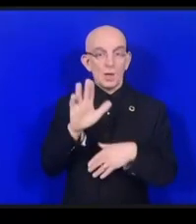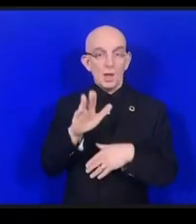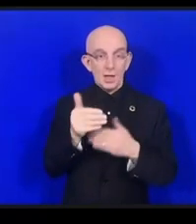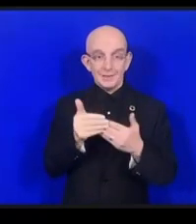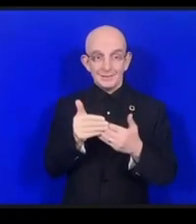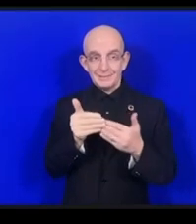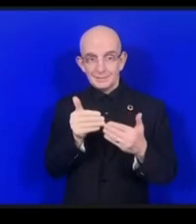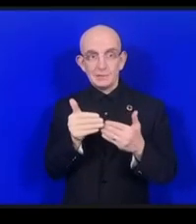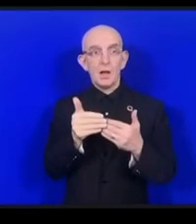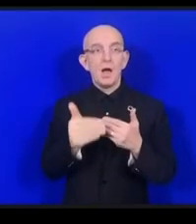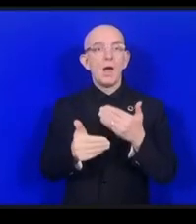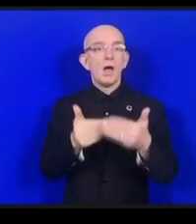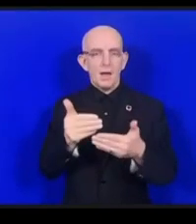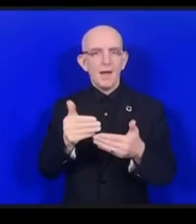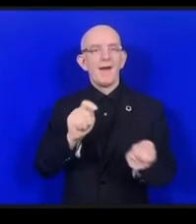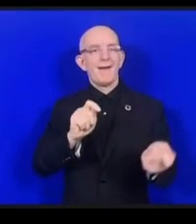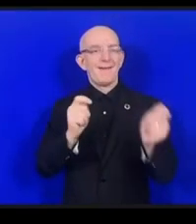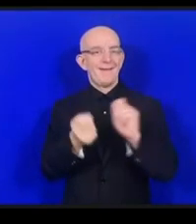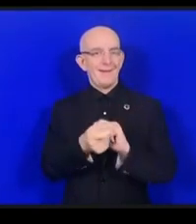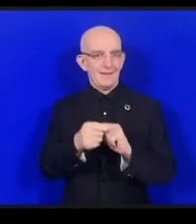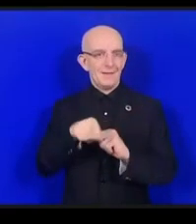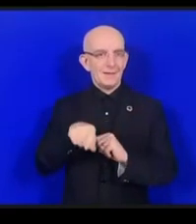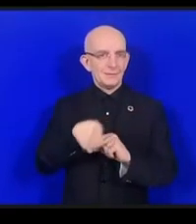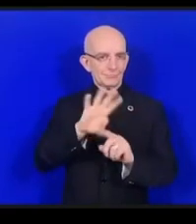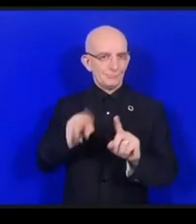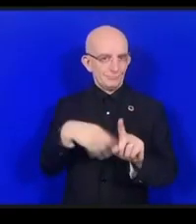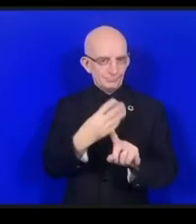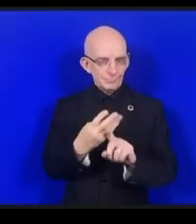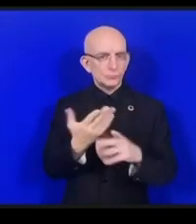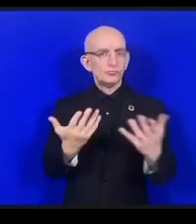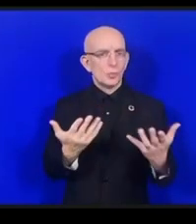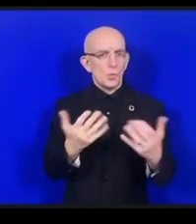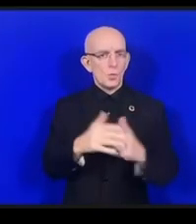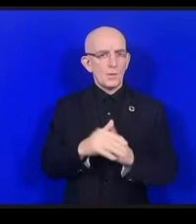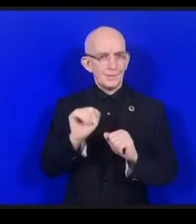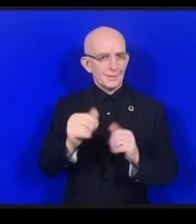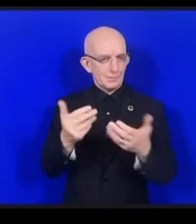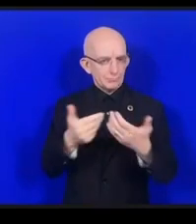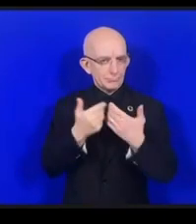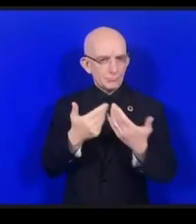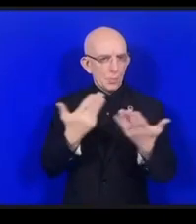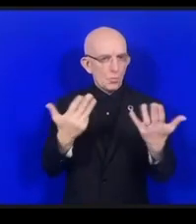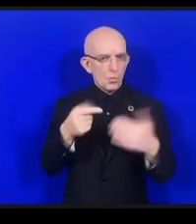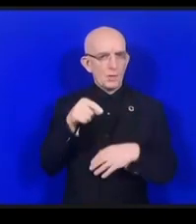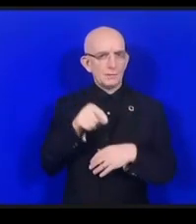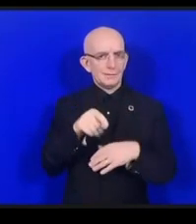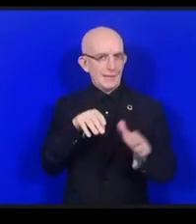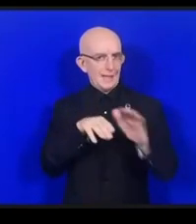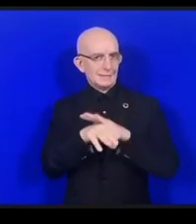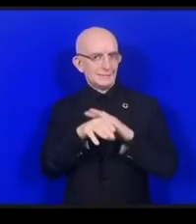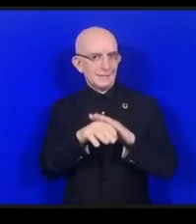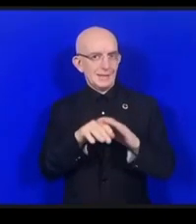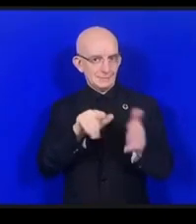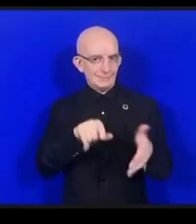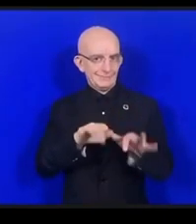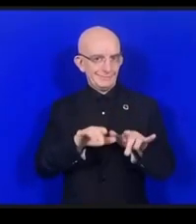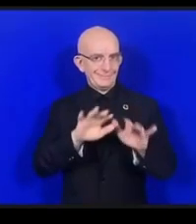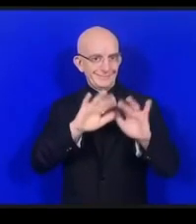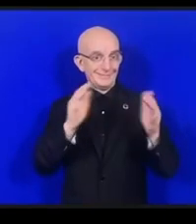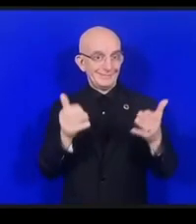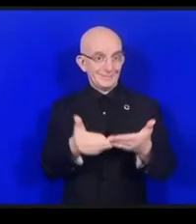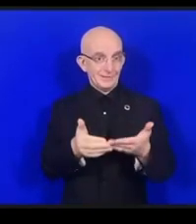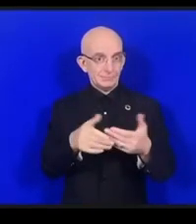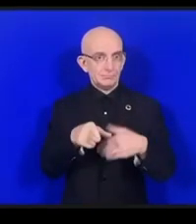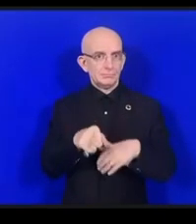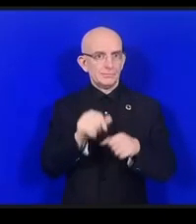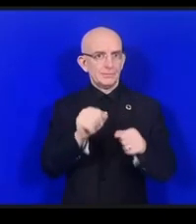より遥か前に作られたDCですインターネットのアクセスを持つことによってどうやって障害を補完することができるのでしょう